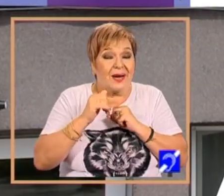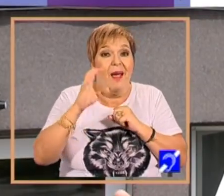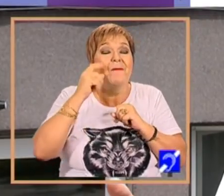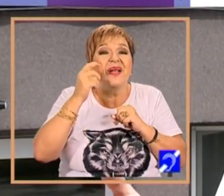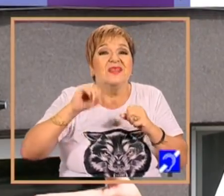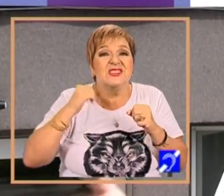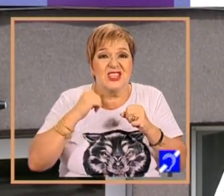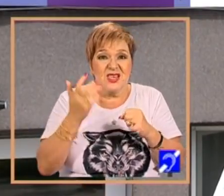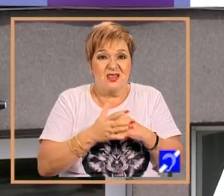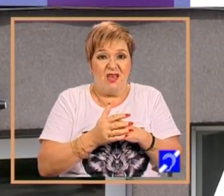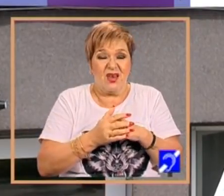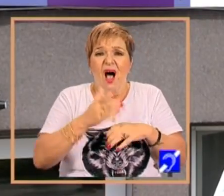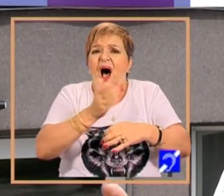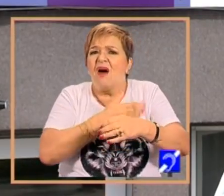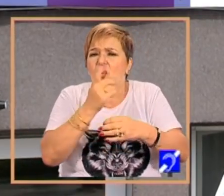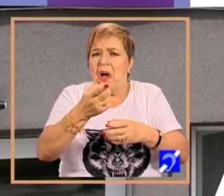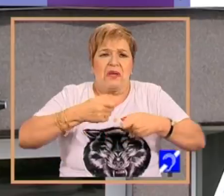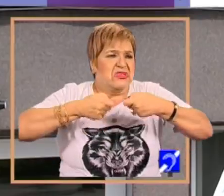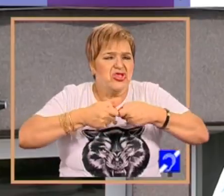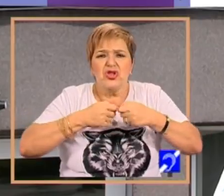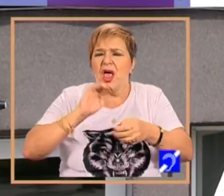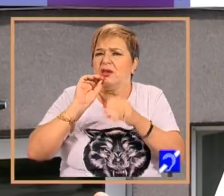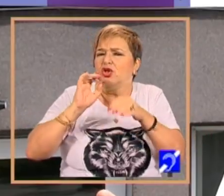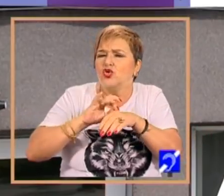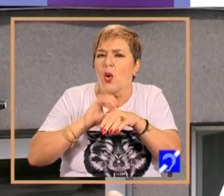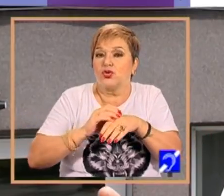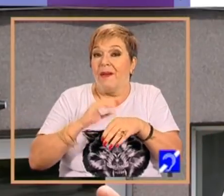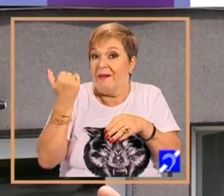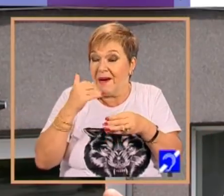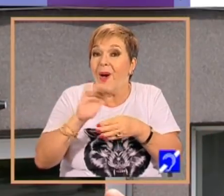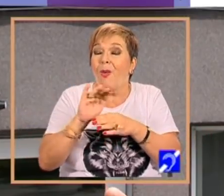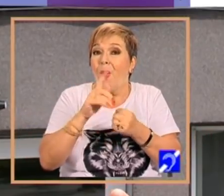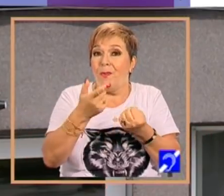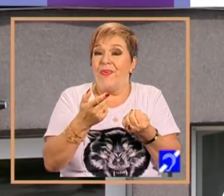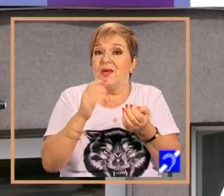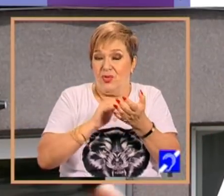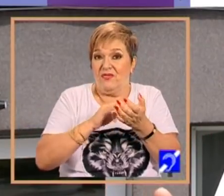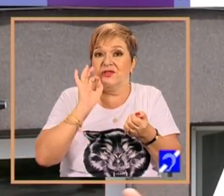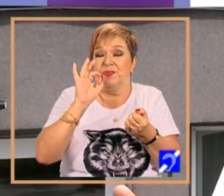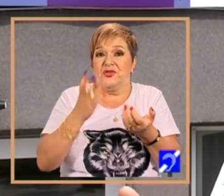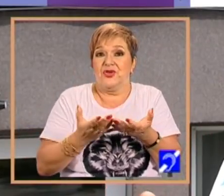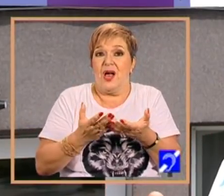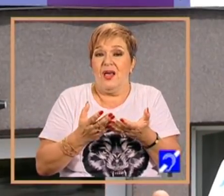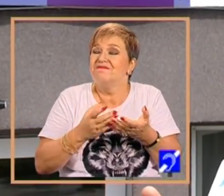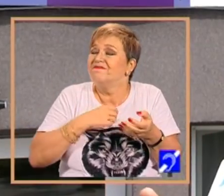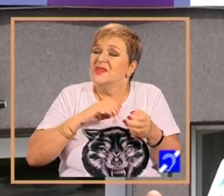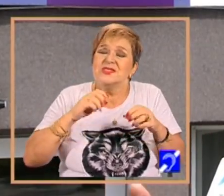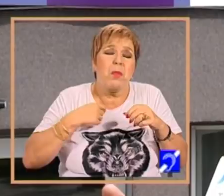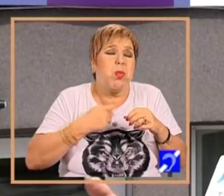sunt aici avocați, ingineri, medici. Întâmplarea poate să apară în